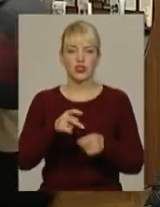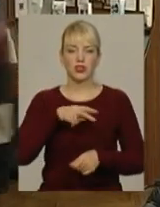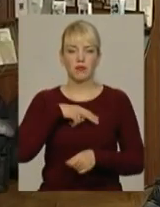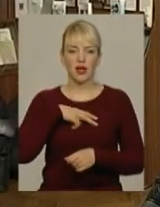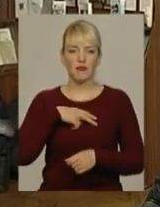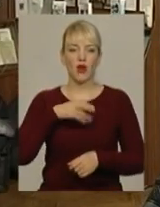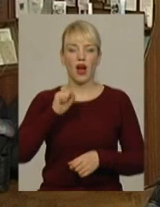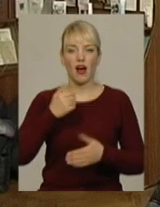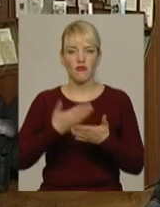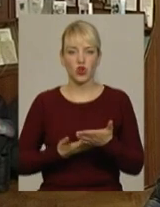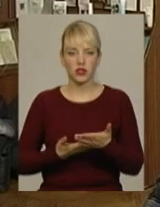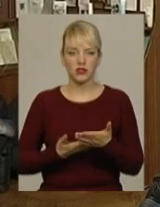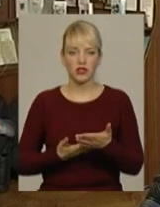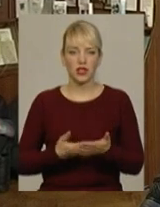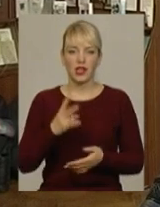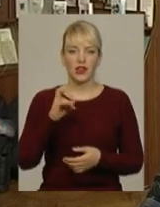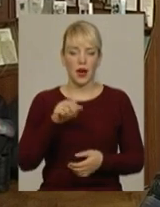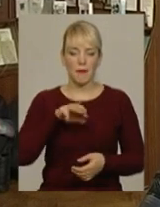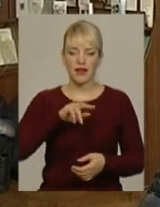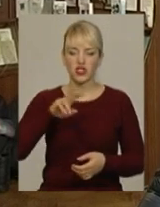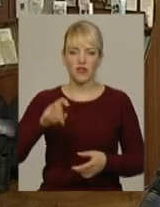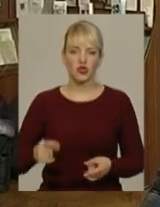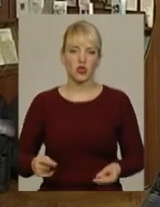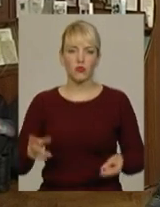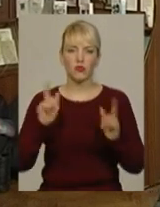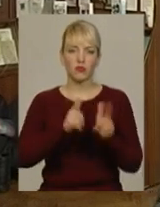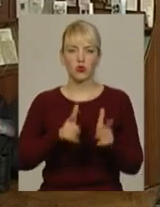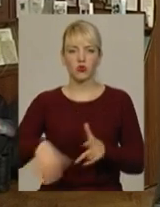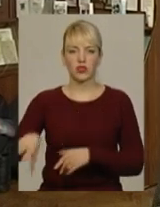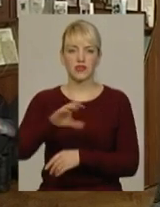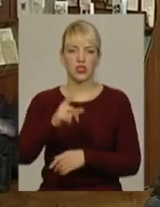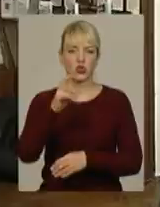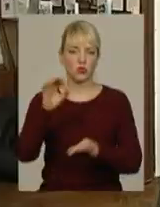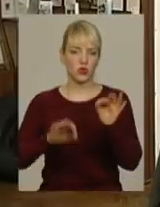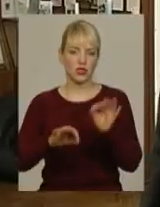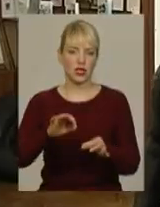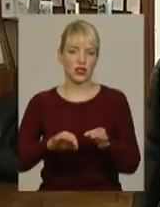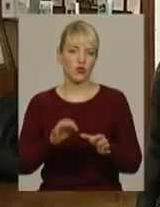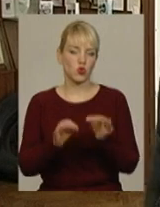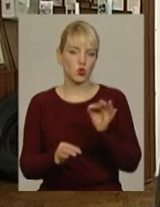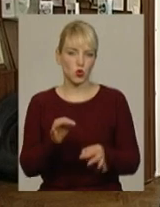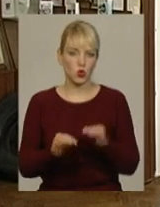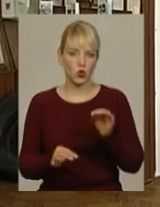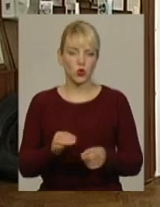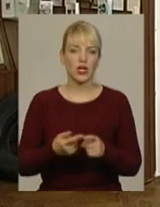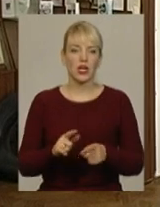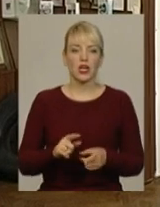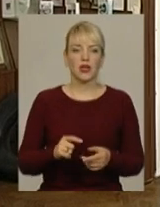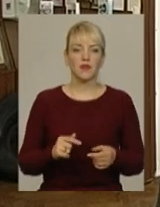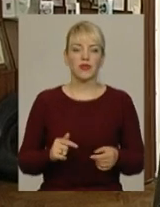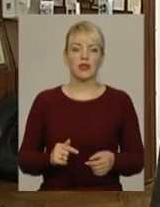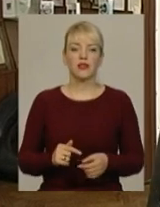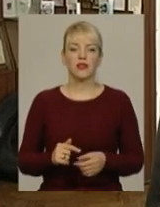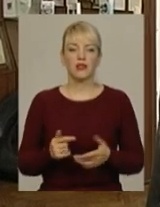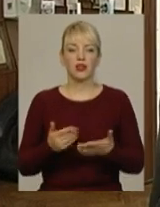А от на Мачківському зійшлося все наше журі – 100%. Критерії завжди повинні бути одні